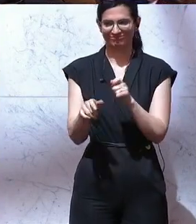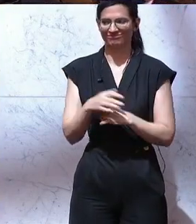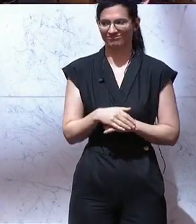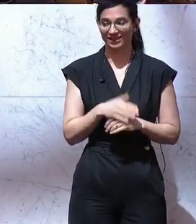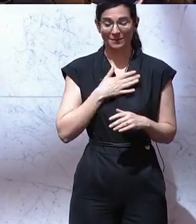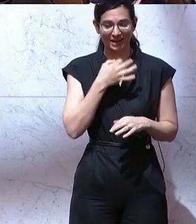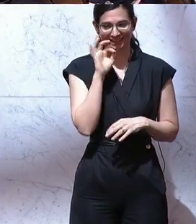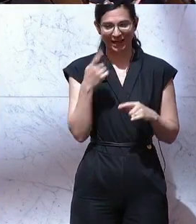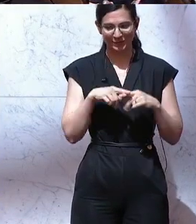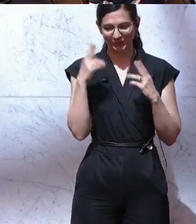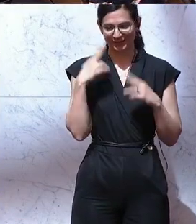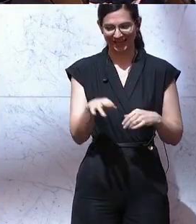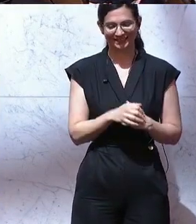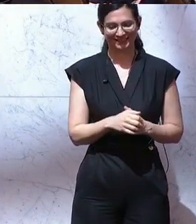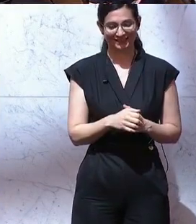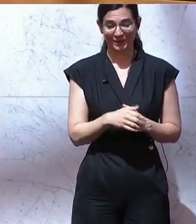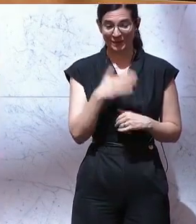2022 zum Ukraine-Krieg.